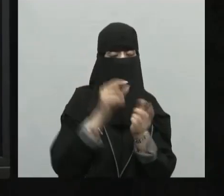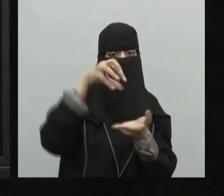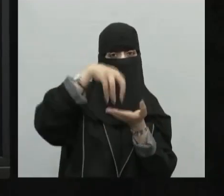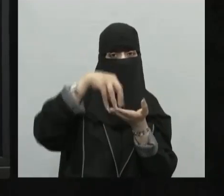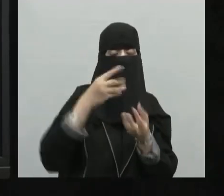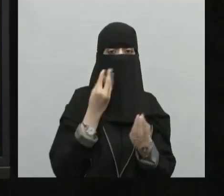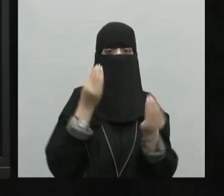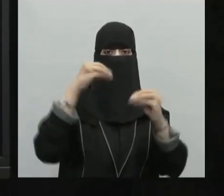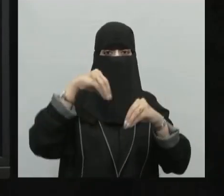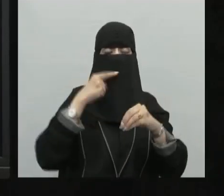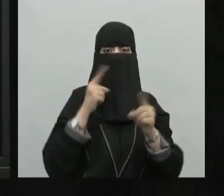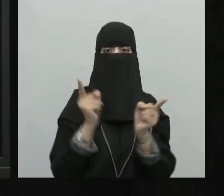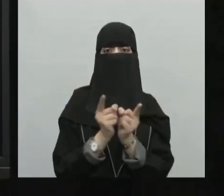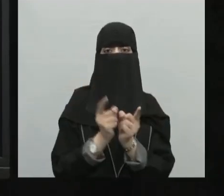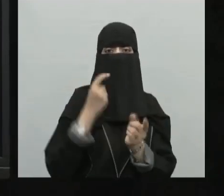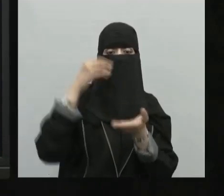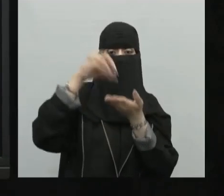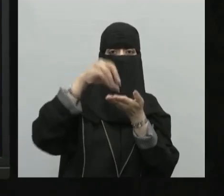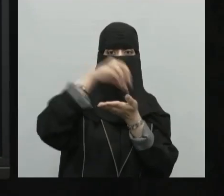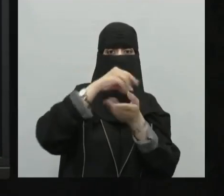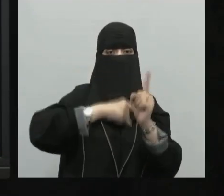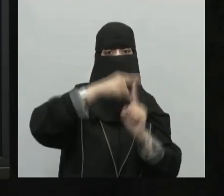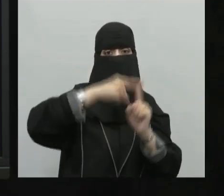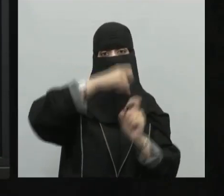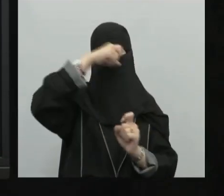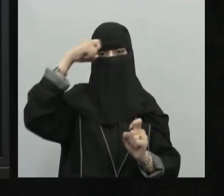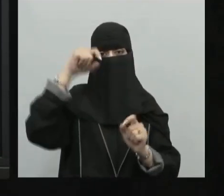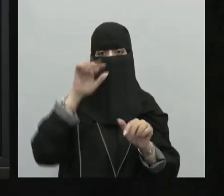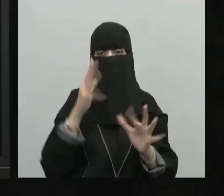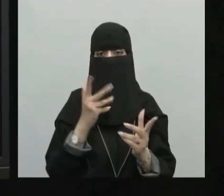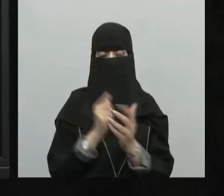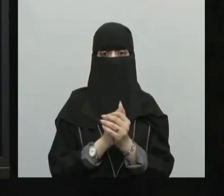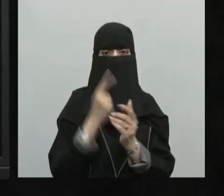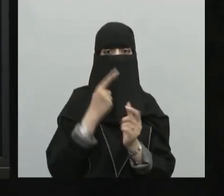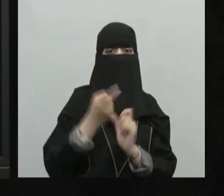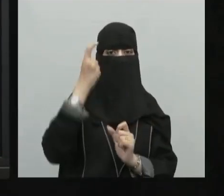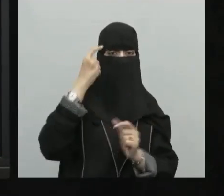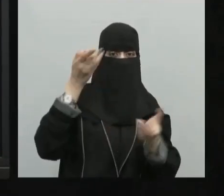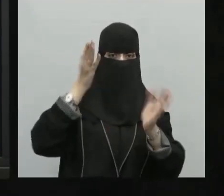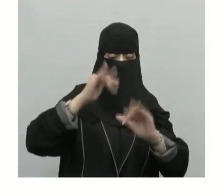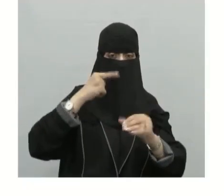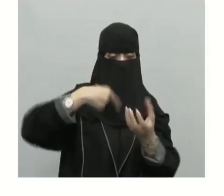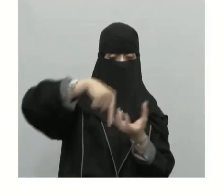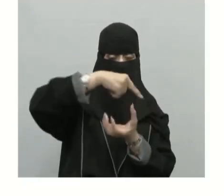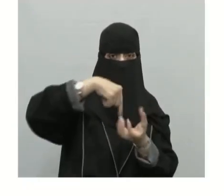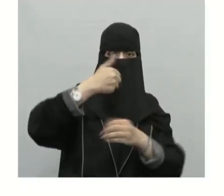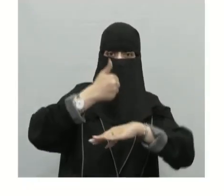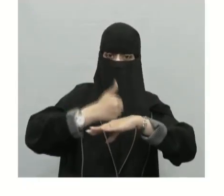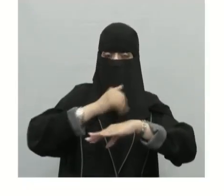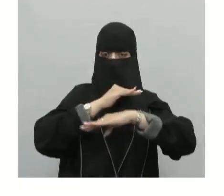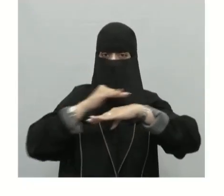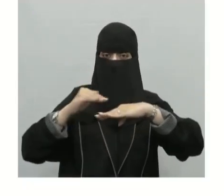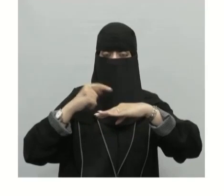بالإضافة إلى تحديد المناطق الحرارية وأيضا تعرفنا على دوائر العرض الرئيسية دائرة